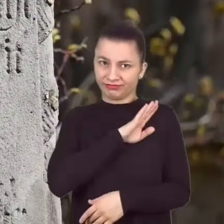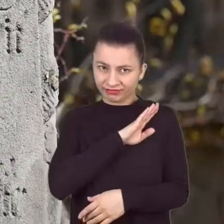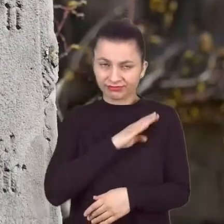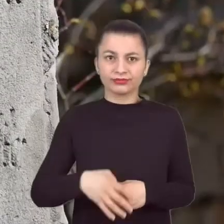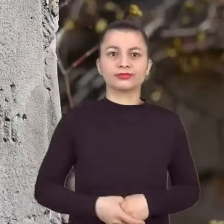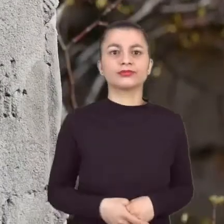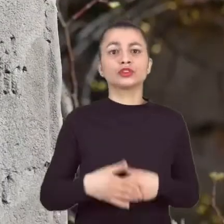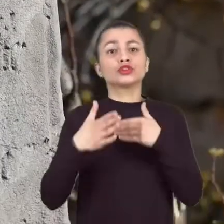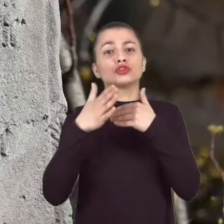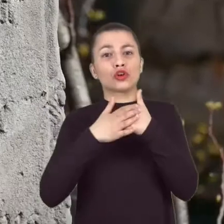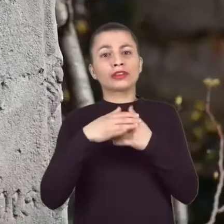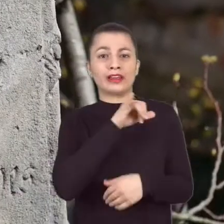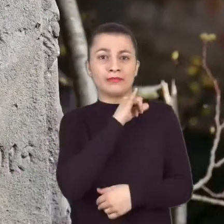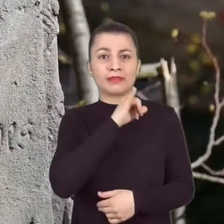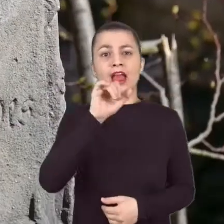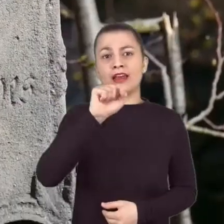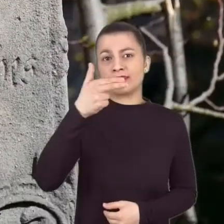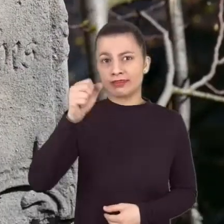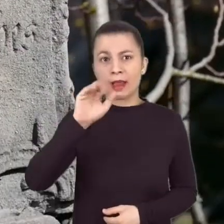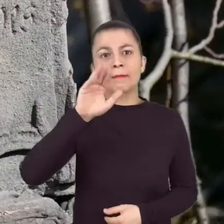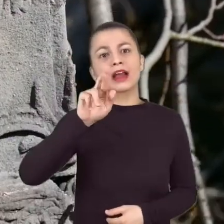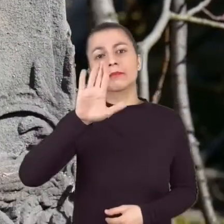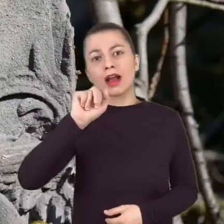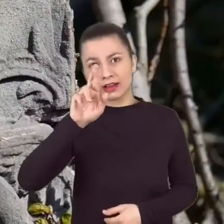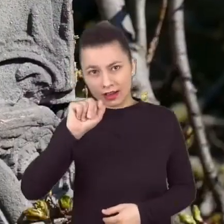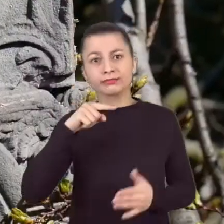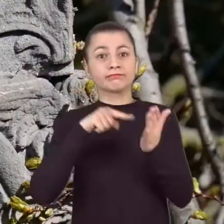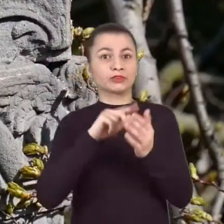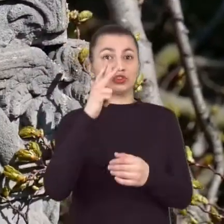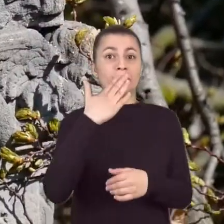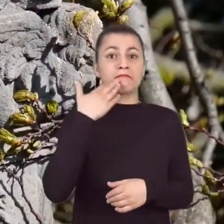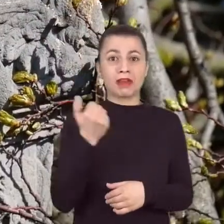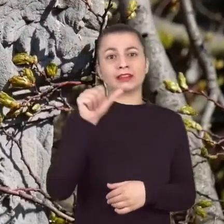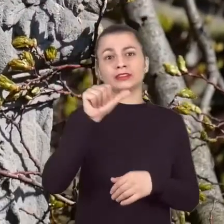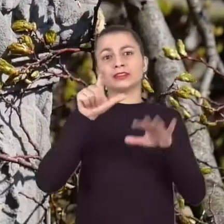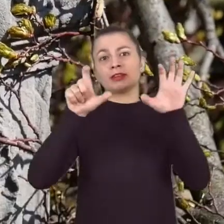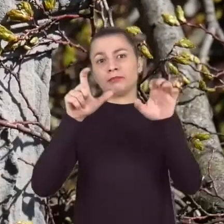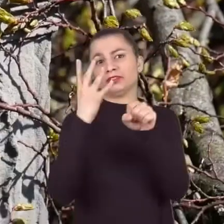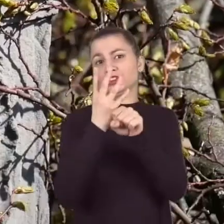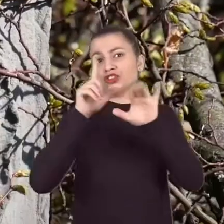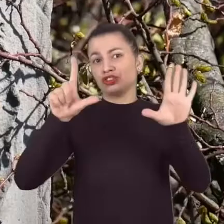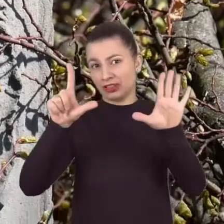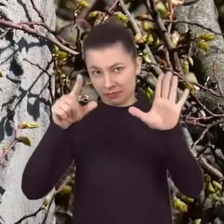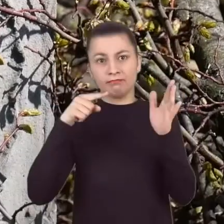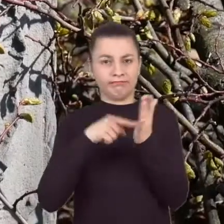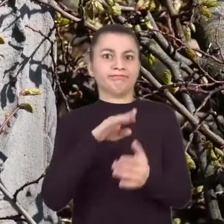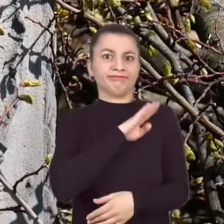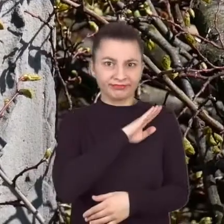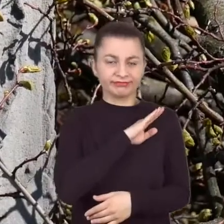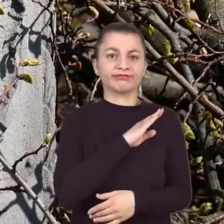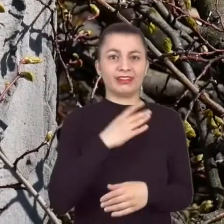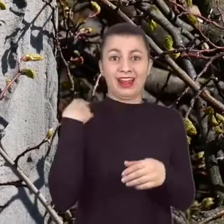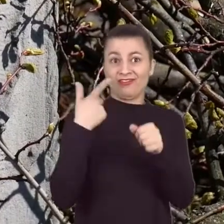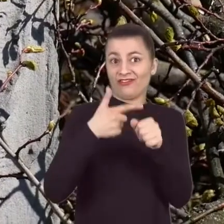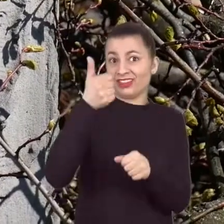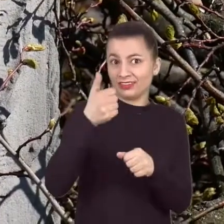Żona, Anna Barbara, zmarła 3 maja 1747 roku w wieku 21